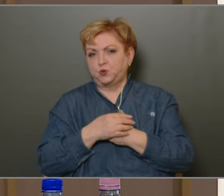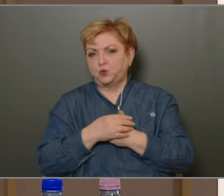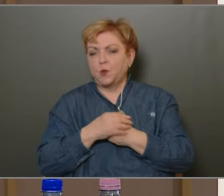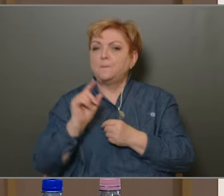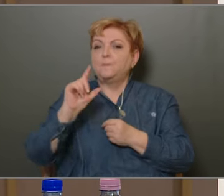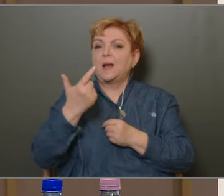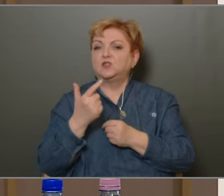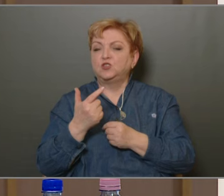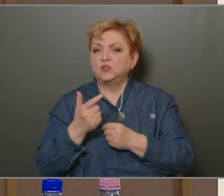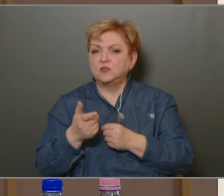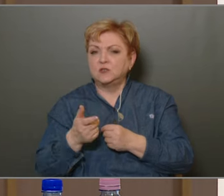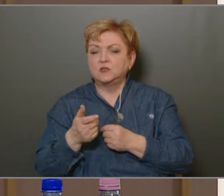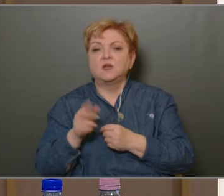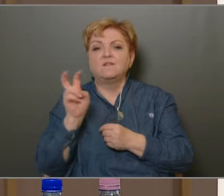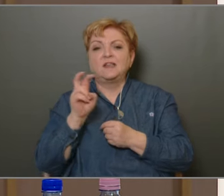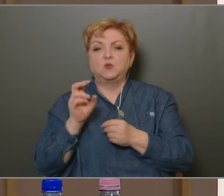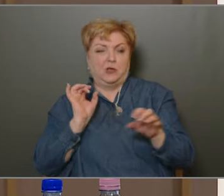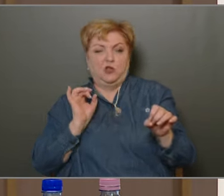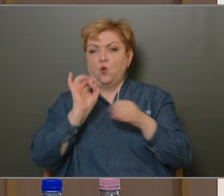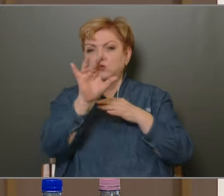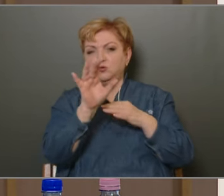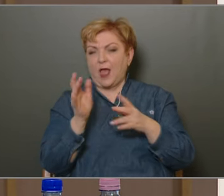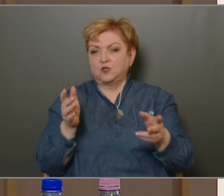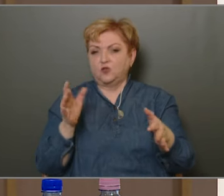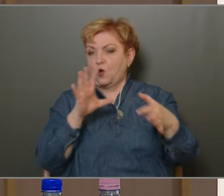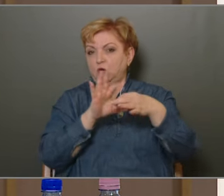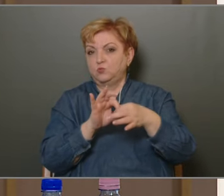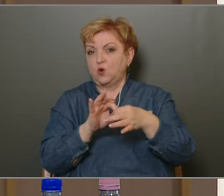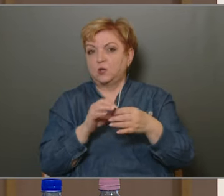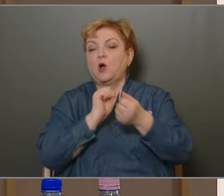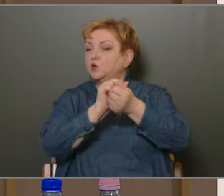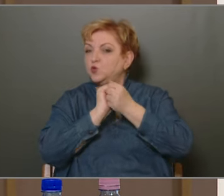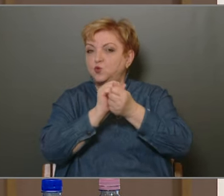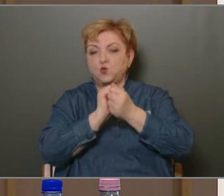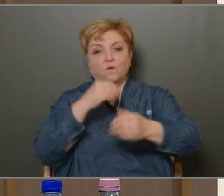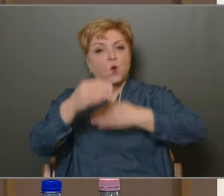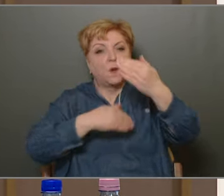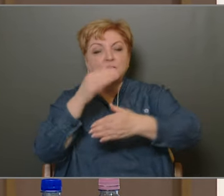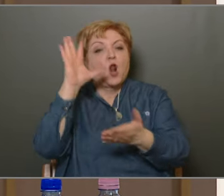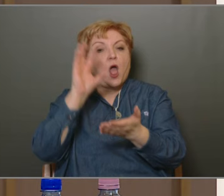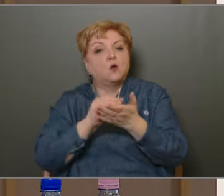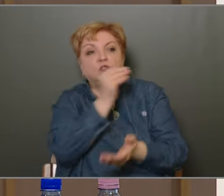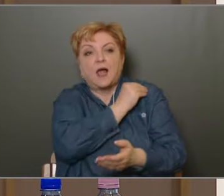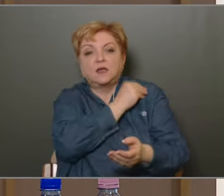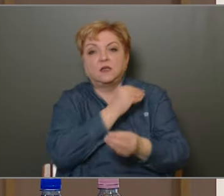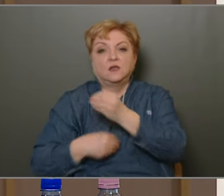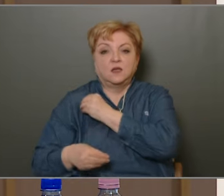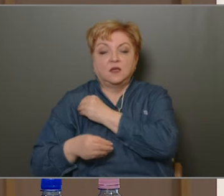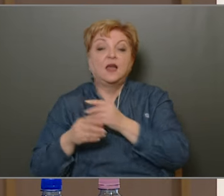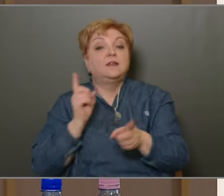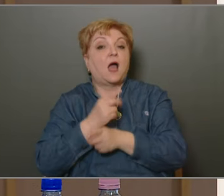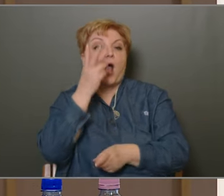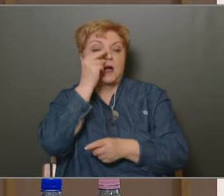másik pedig a Váci úti gyorsalás, amely folyamatosan küzdünk vele Lakossági jelzések vannak, de ebben is a